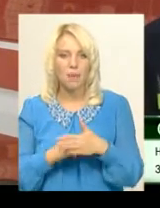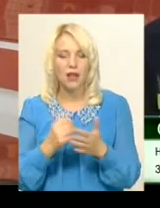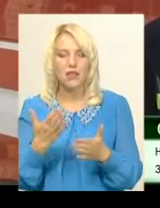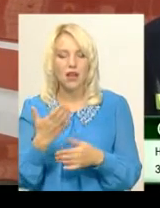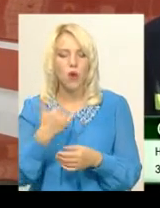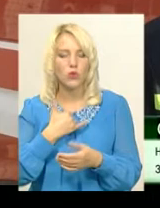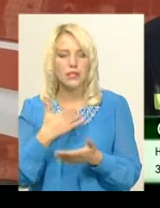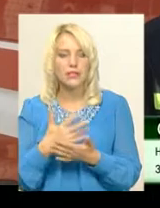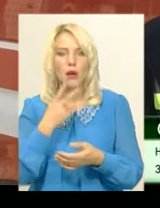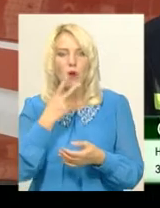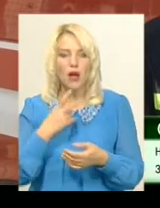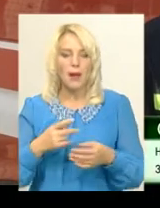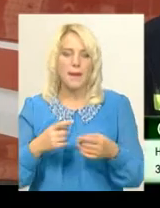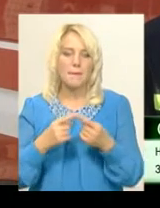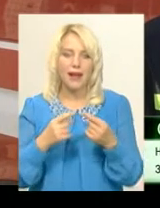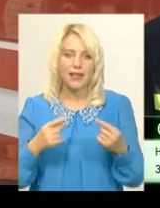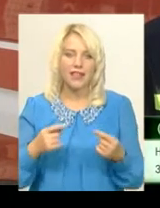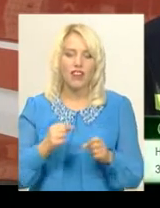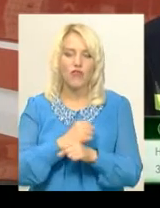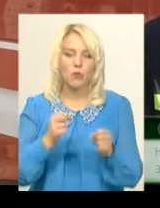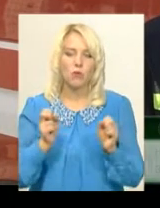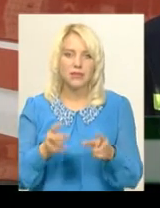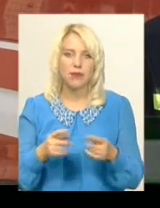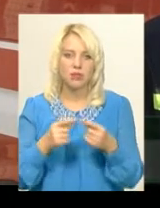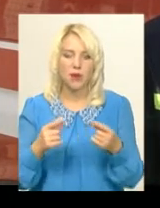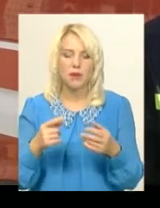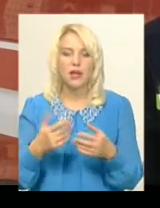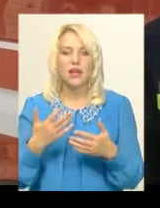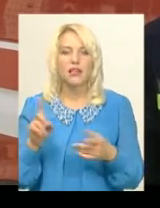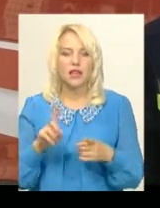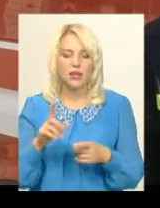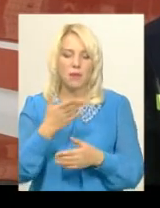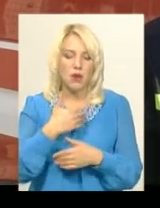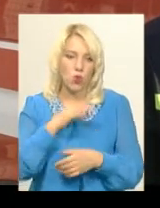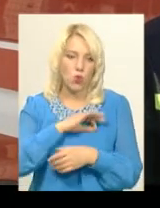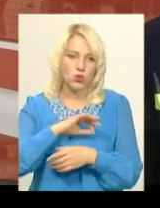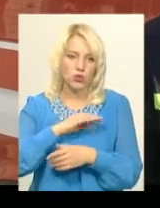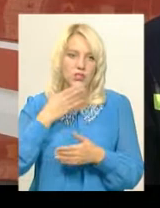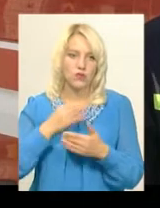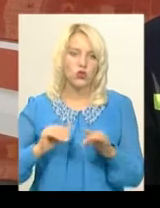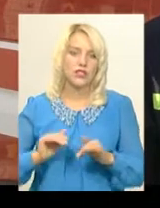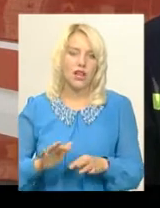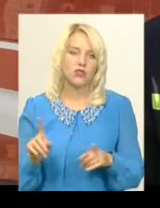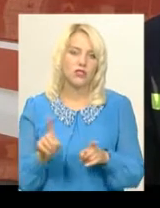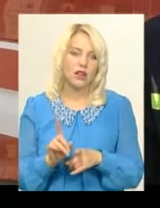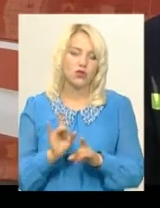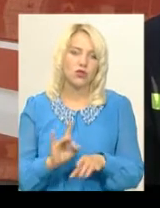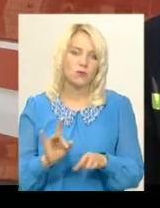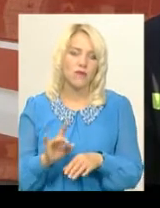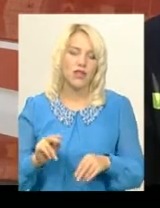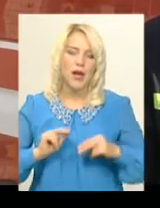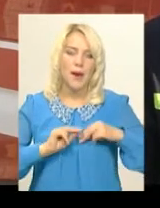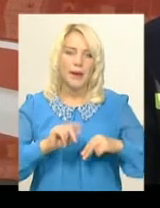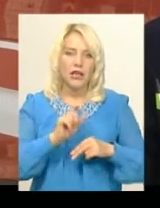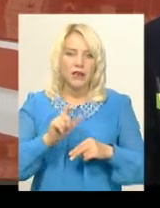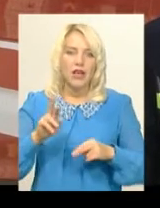показані макети вибухонебезпечних предметів, прилади, якими ми користуємося у своїй діяльності. Також розповіли працівникам,